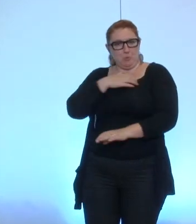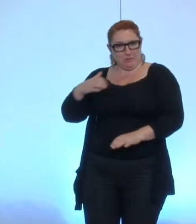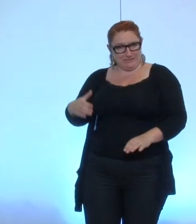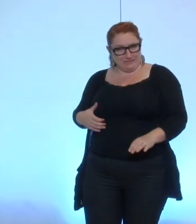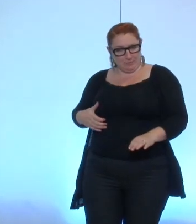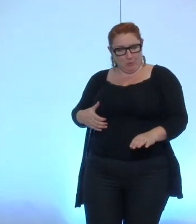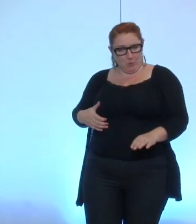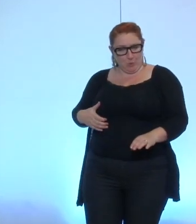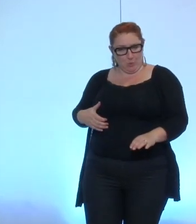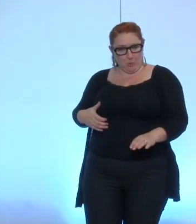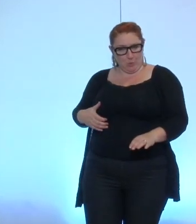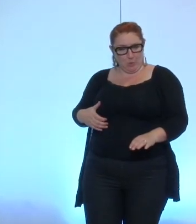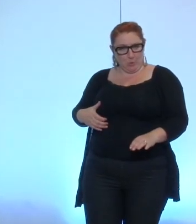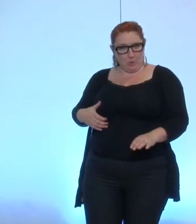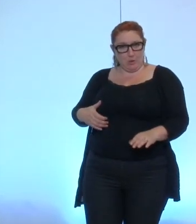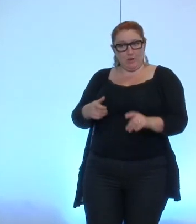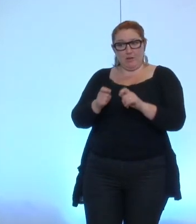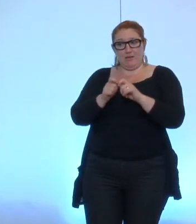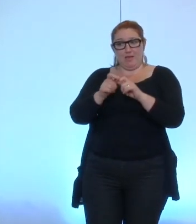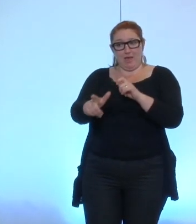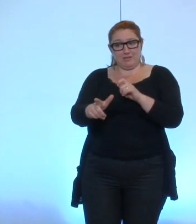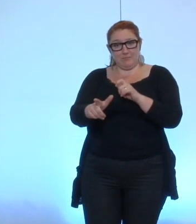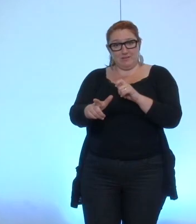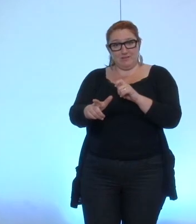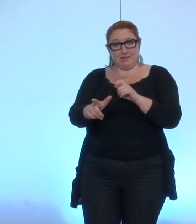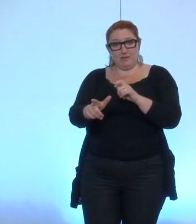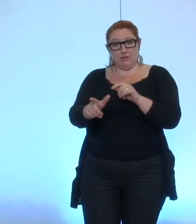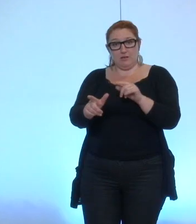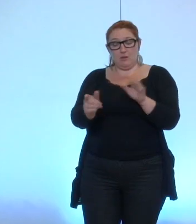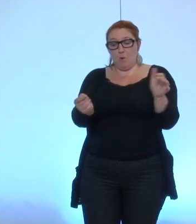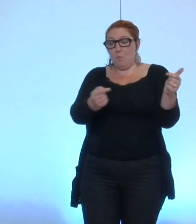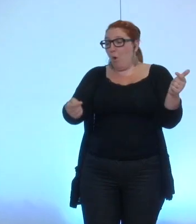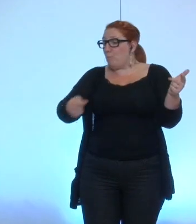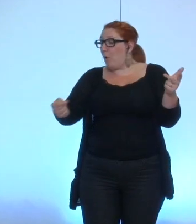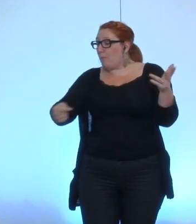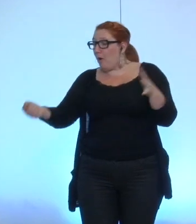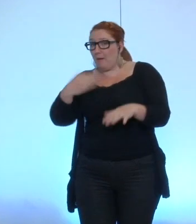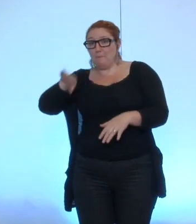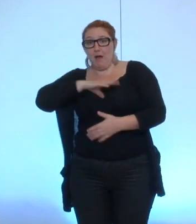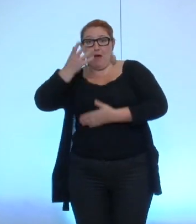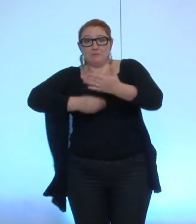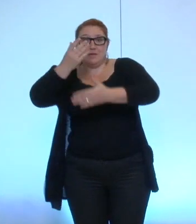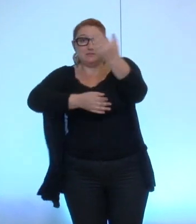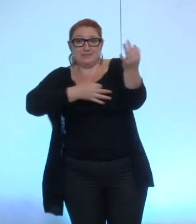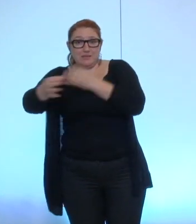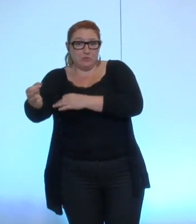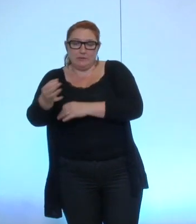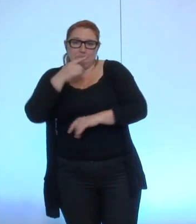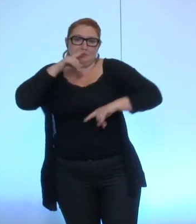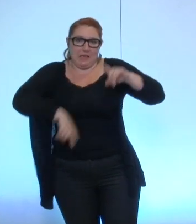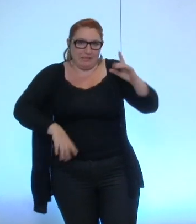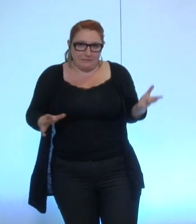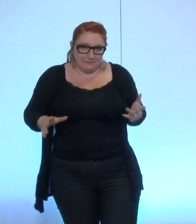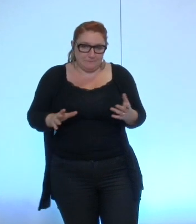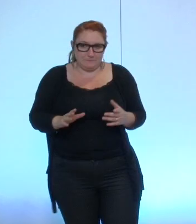retirer une partie des indemnités pour des absences répétées d'où effectivement le fait que nous n'ayons